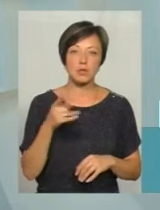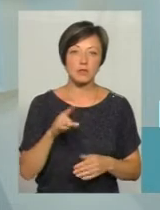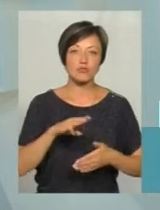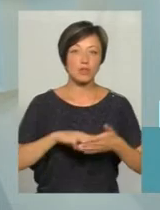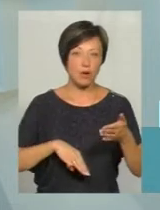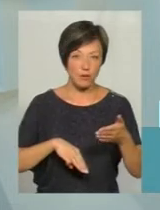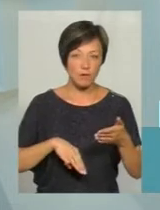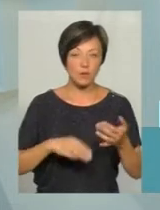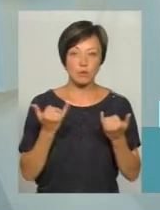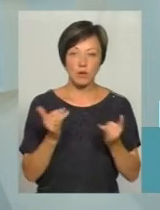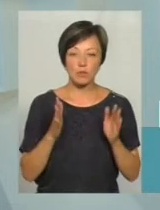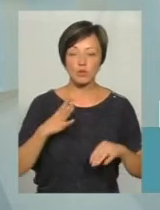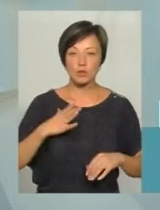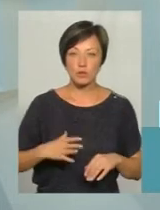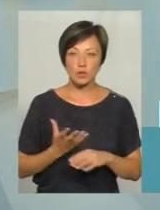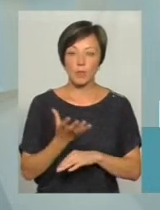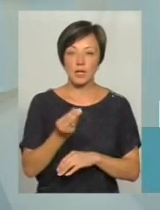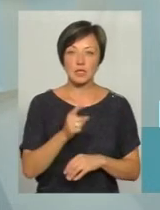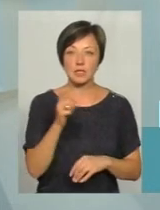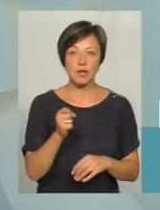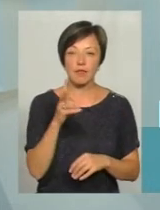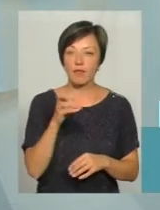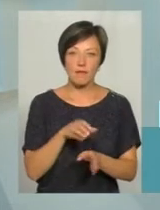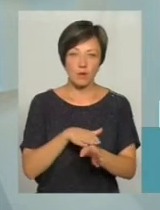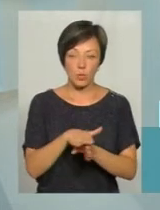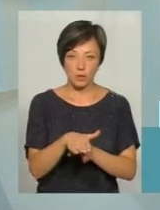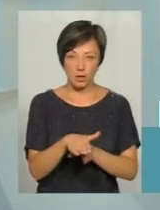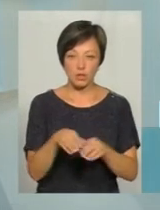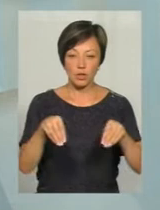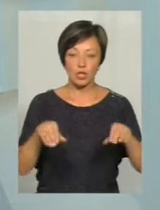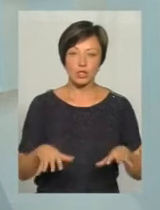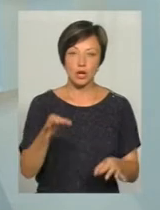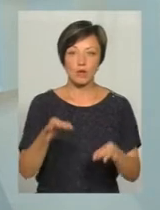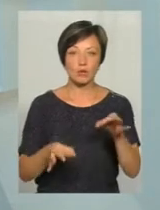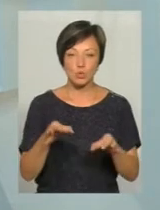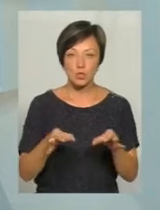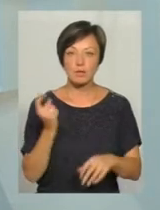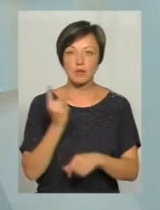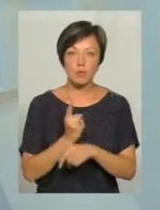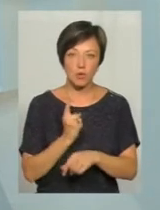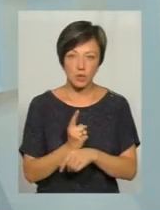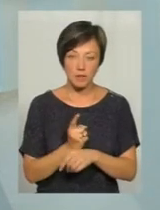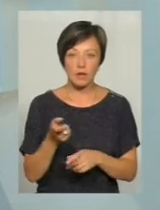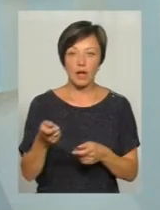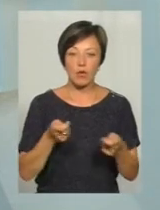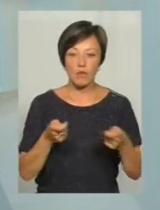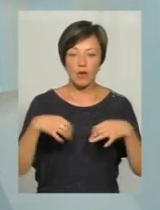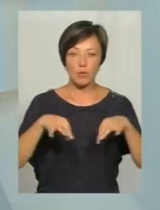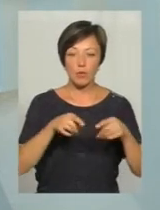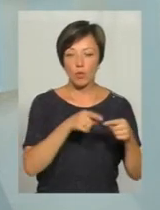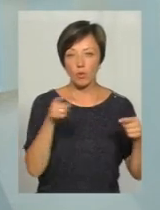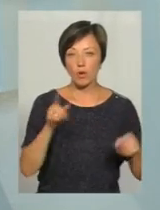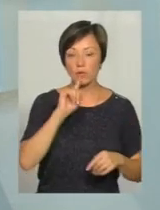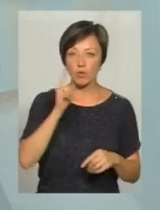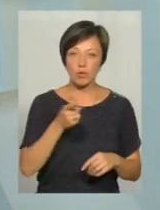вони тепер будуть змушені сплатити саме за невиконання рішення суду. Тобто суд заборонив їм керувати автомобілем протягом року,